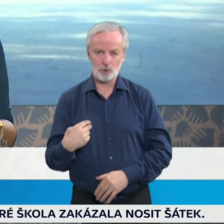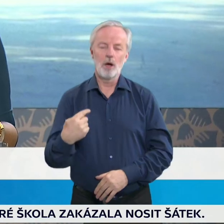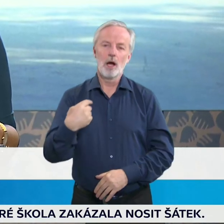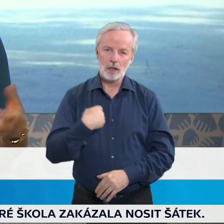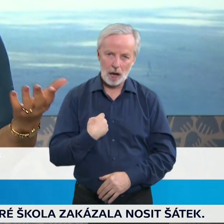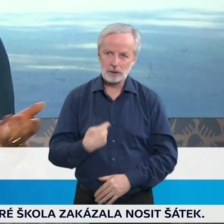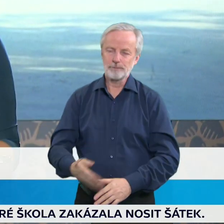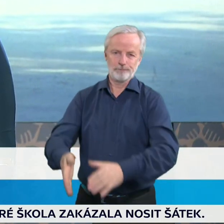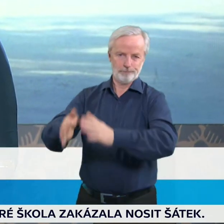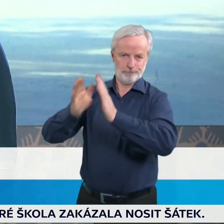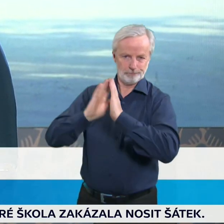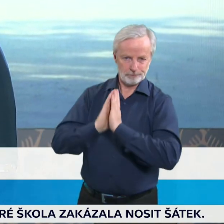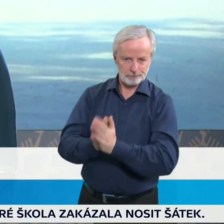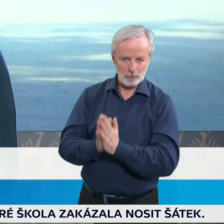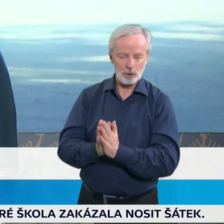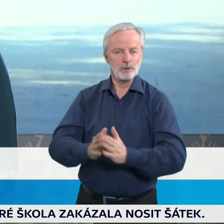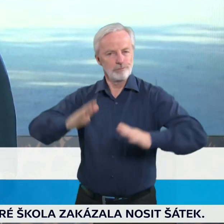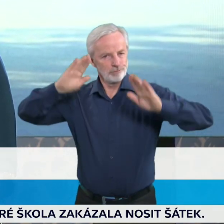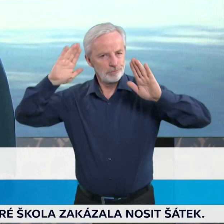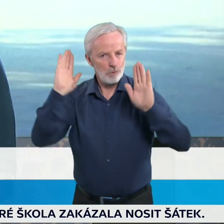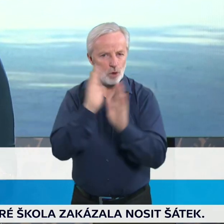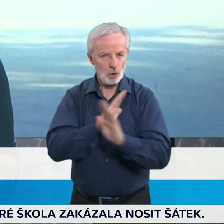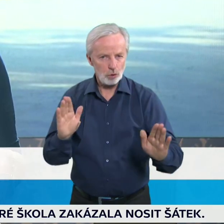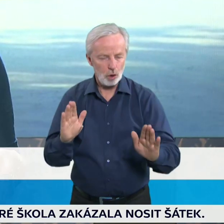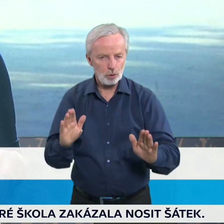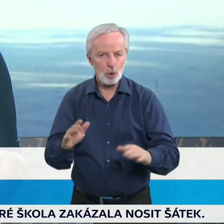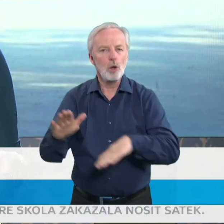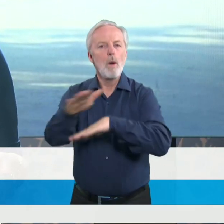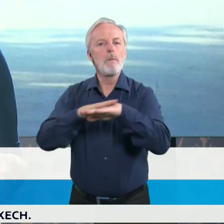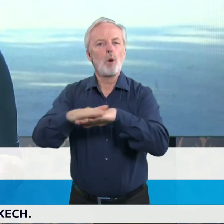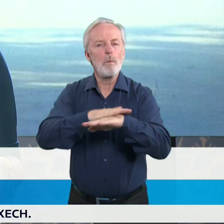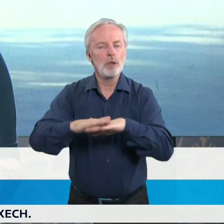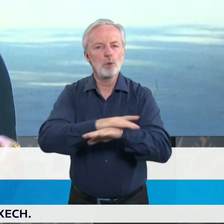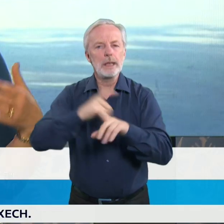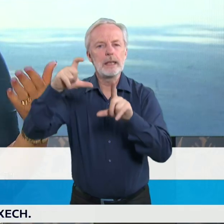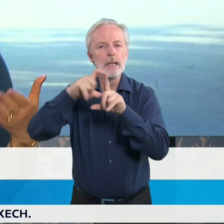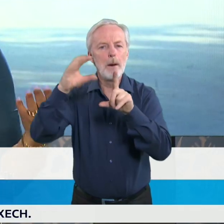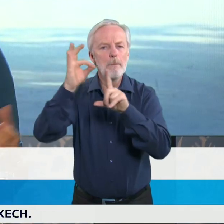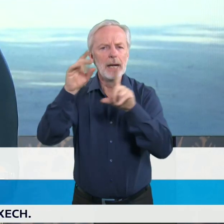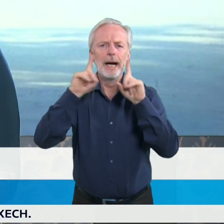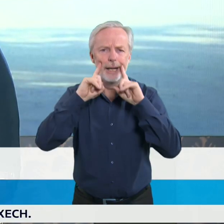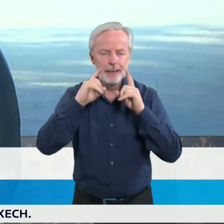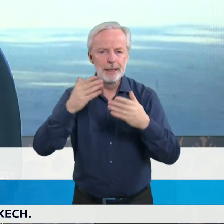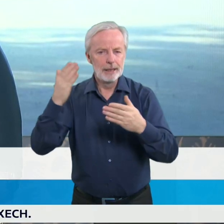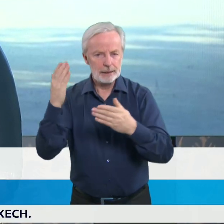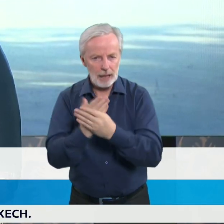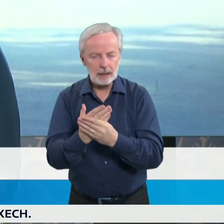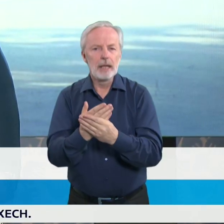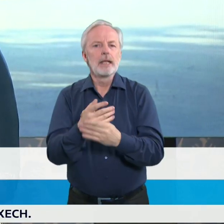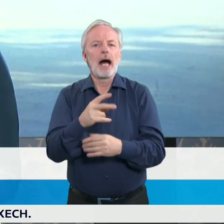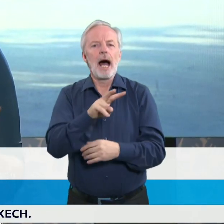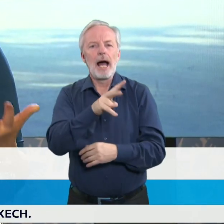vydat rozhodnutí o prominutí DPH na výjmenované ochranné